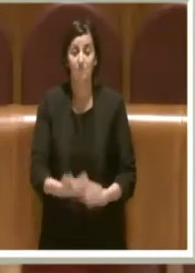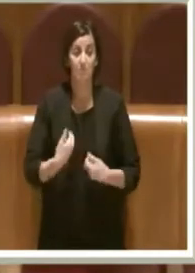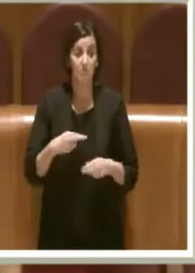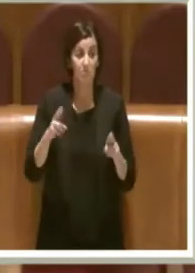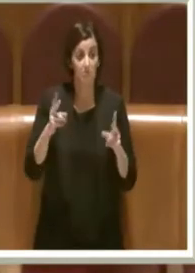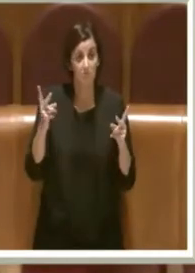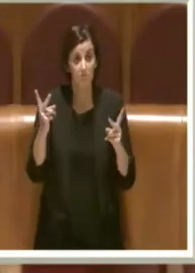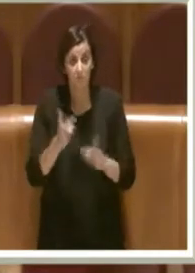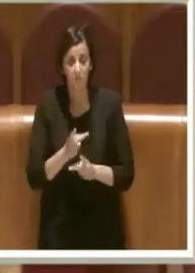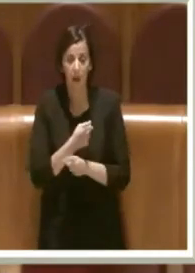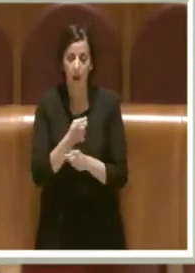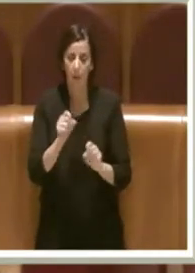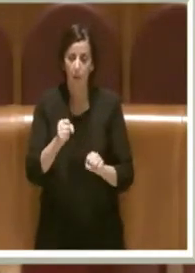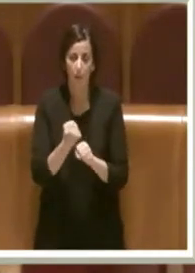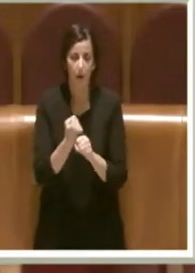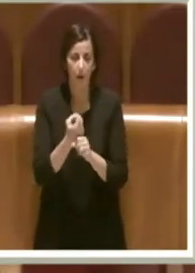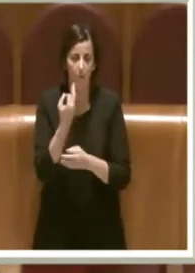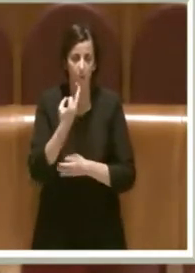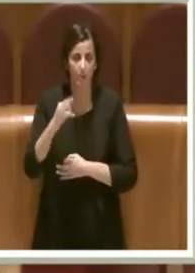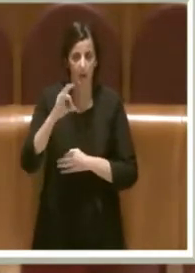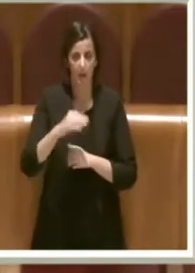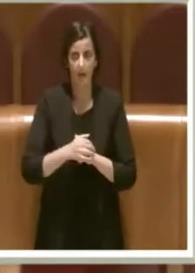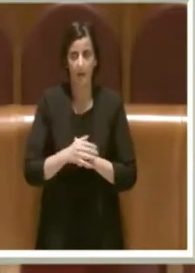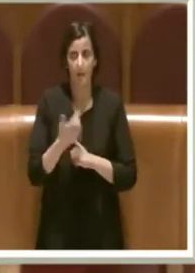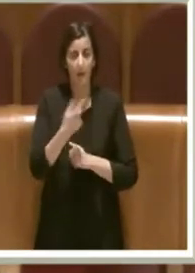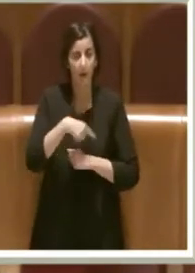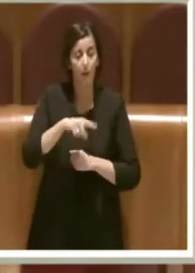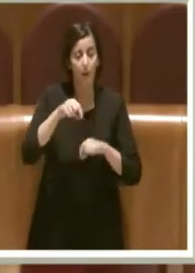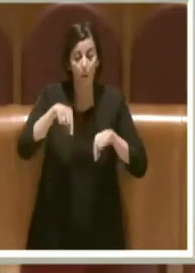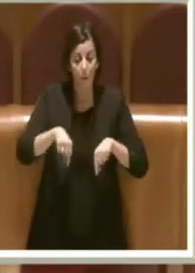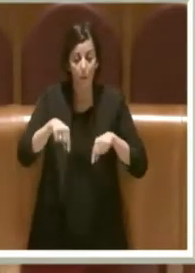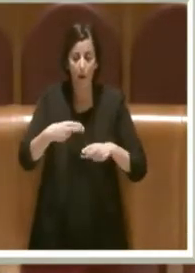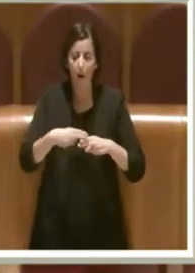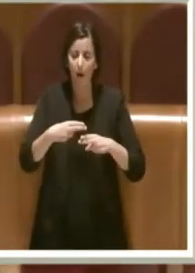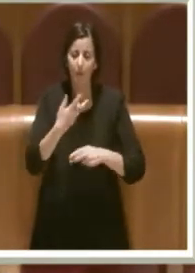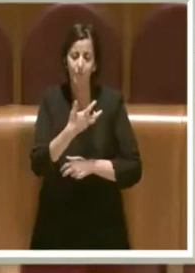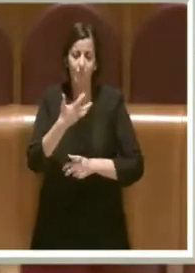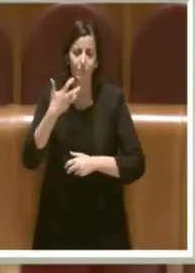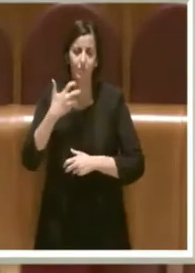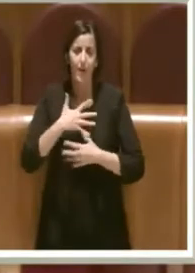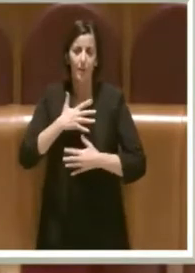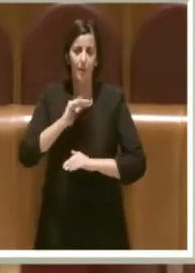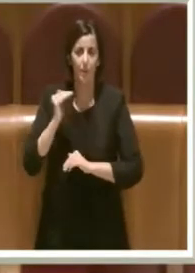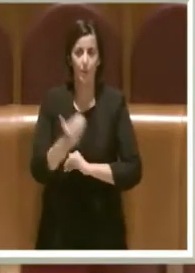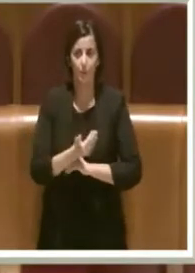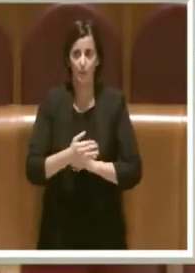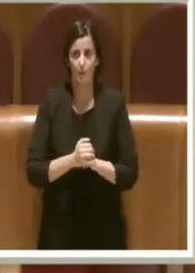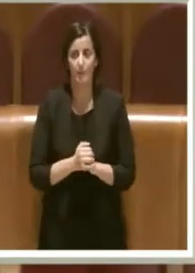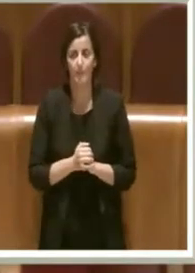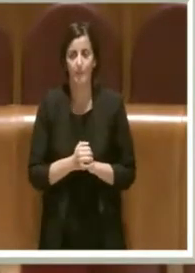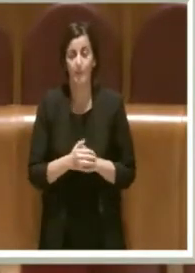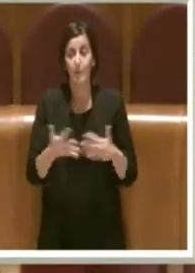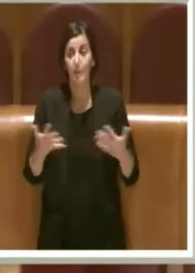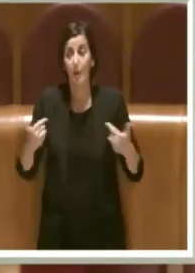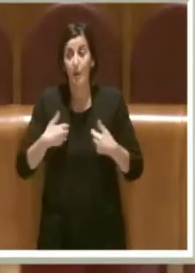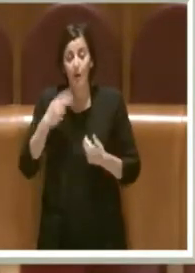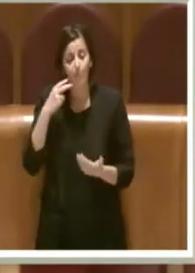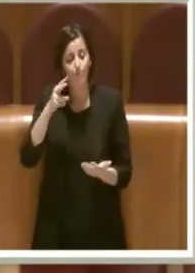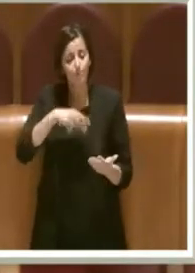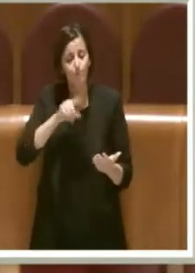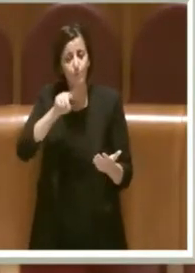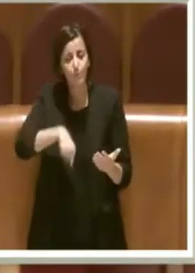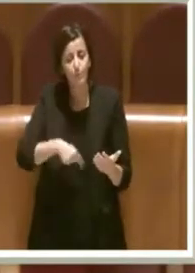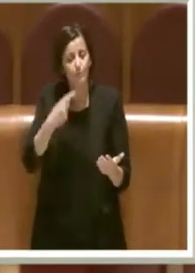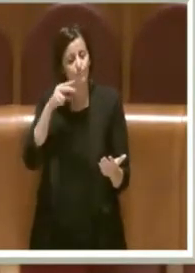veramente che lei possa fare bene, perché qui noi amiamo tutti la nostra città, però ho letto anche con